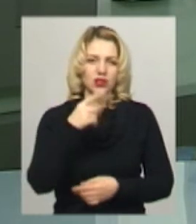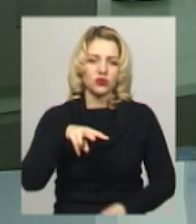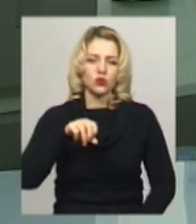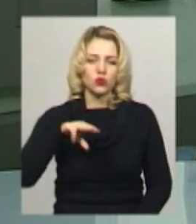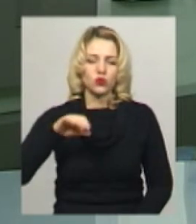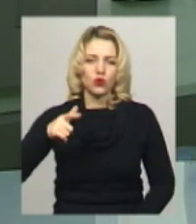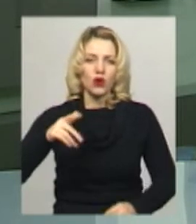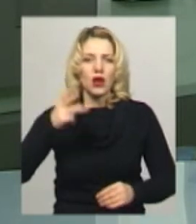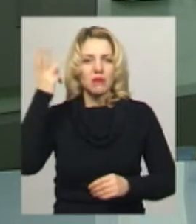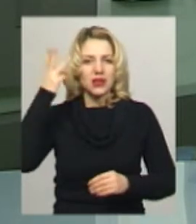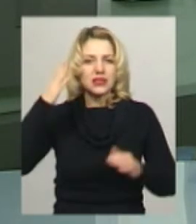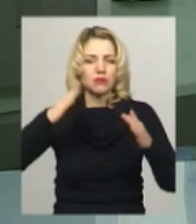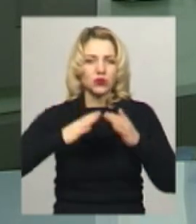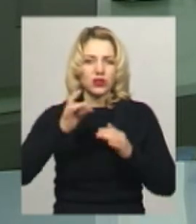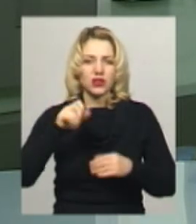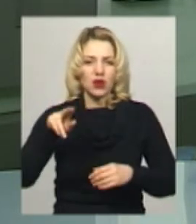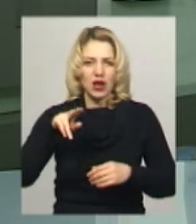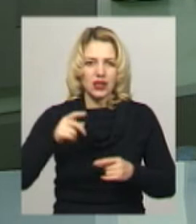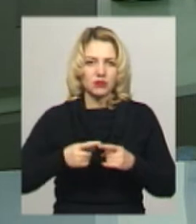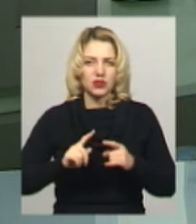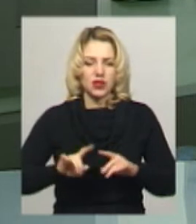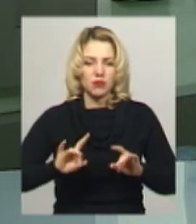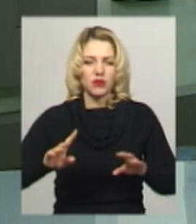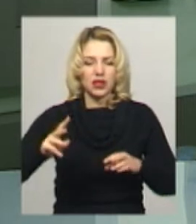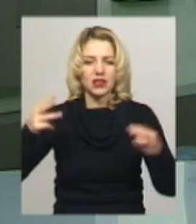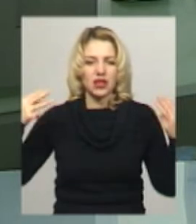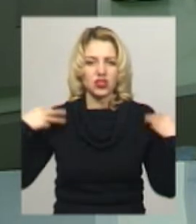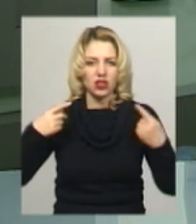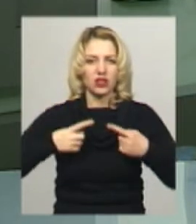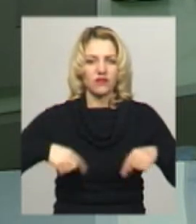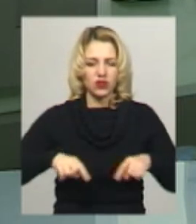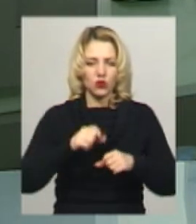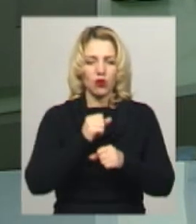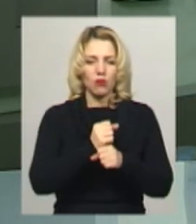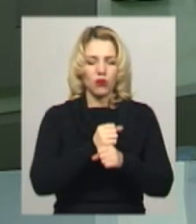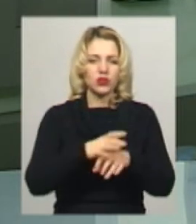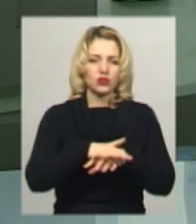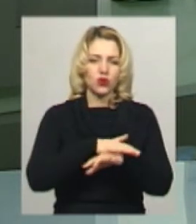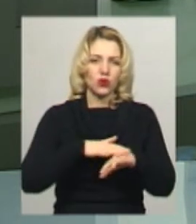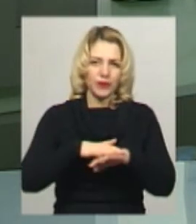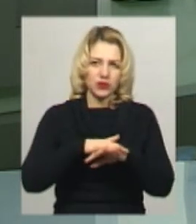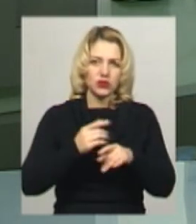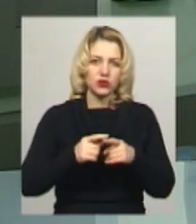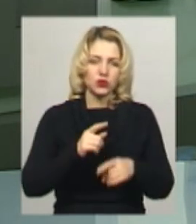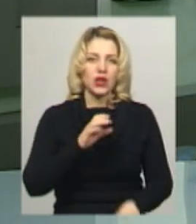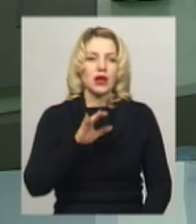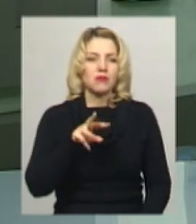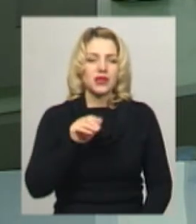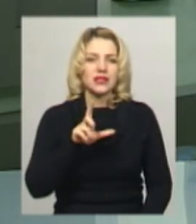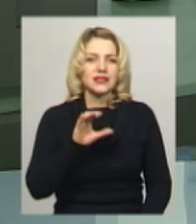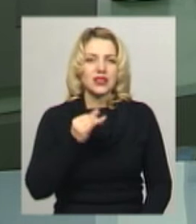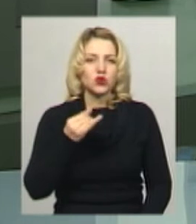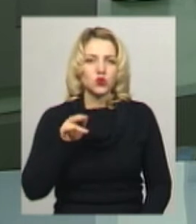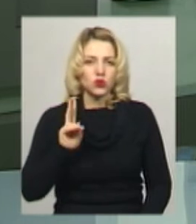Хмельницькому будинку Рад. Про це повідомляє начальник відділу роботи з громадськістю Ізміхає Стетяна Лисичук. За її словами,